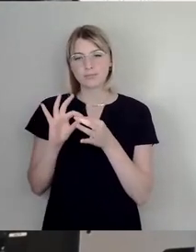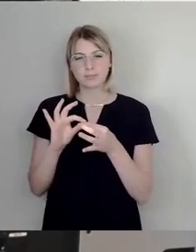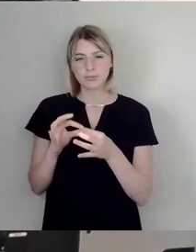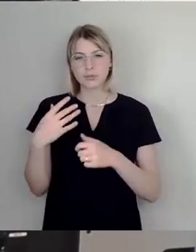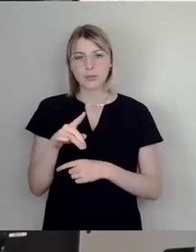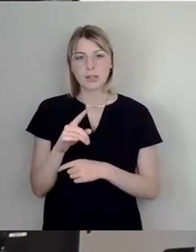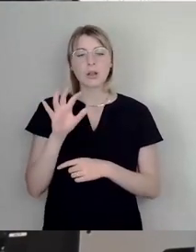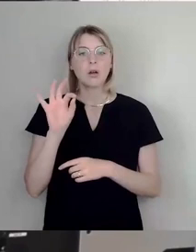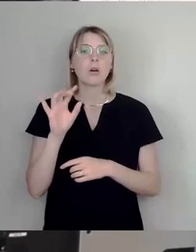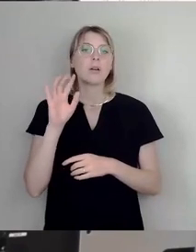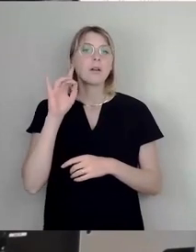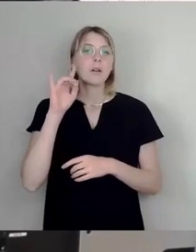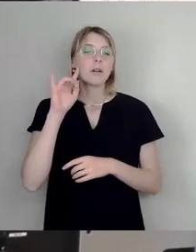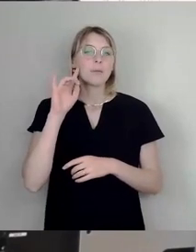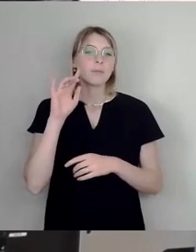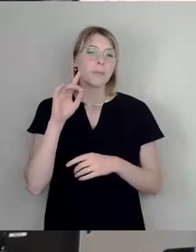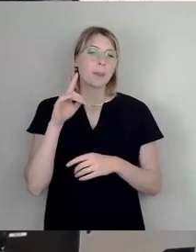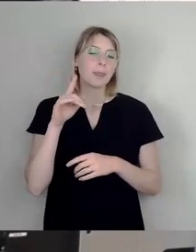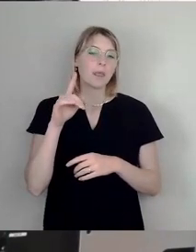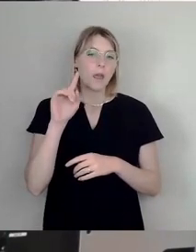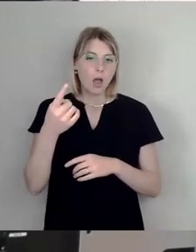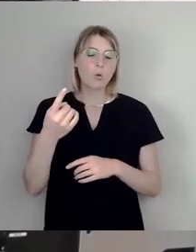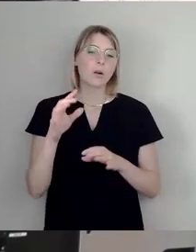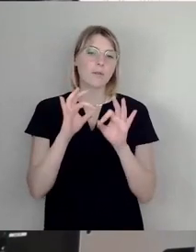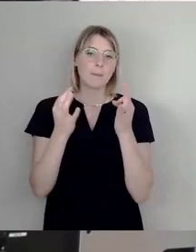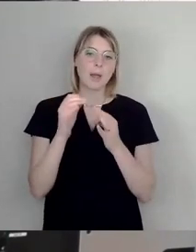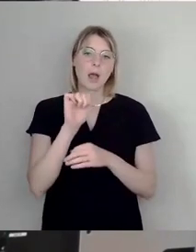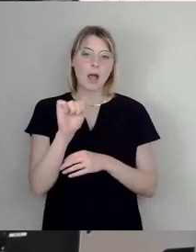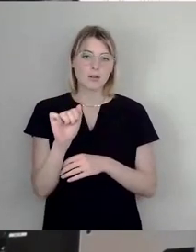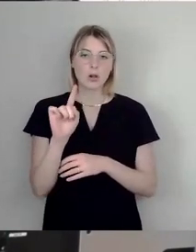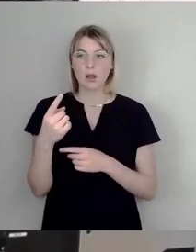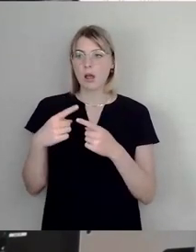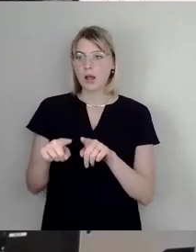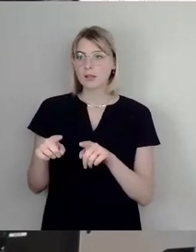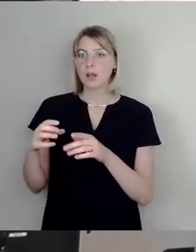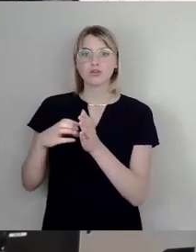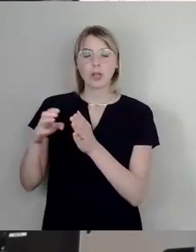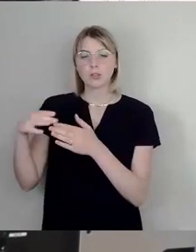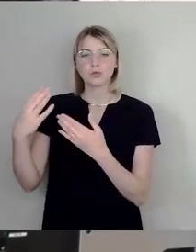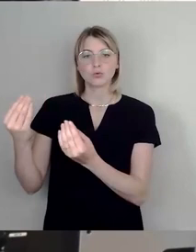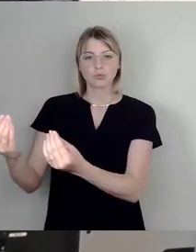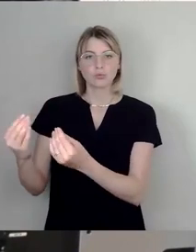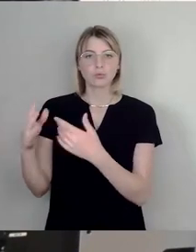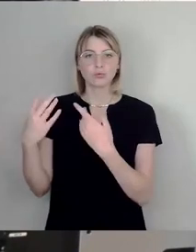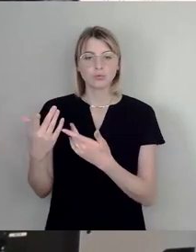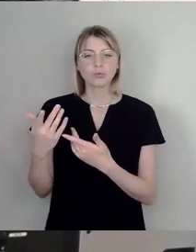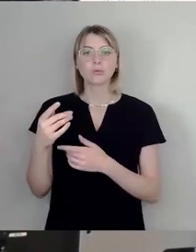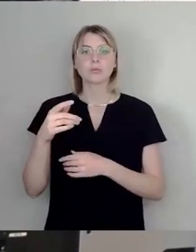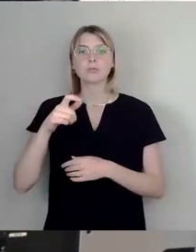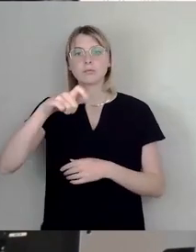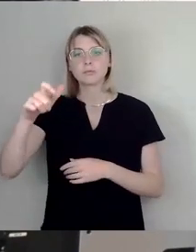Städten üblich oder überhaupt in demokratischen Gesellschaften aufgrund der Vermeidung von Personenkult,